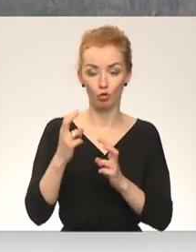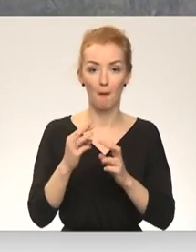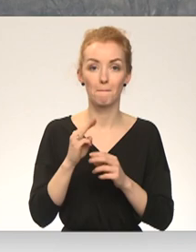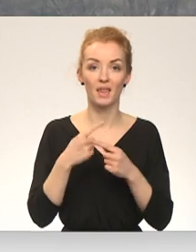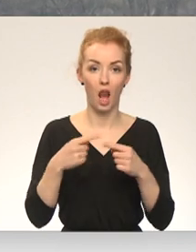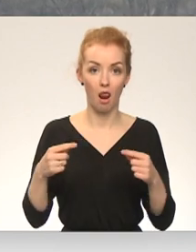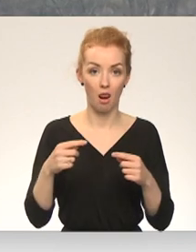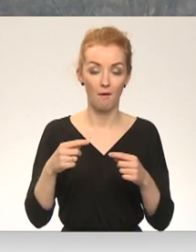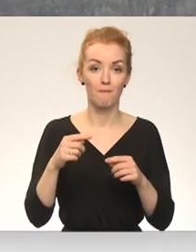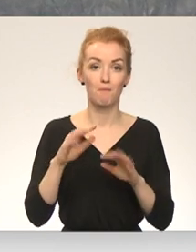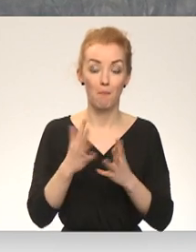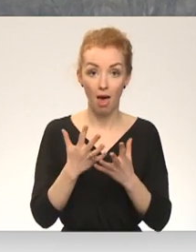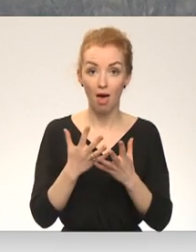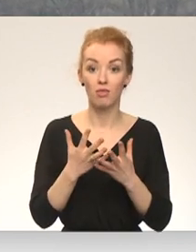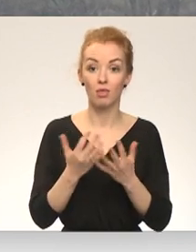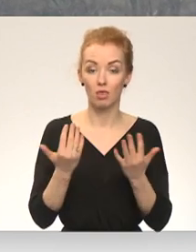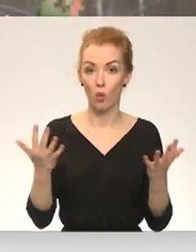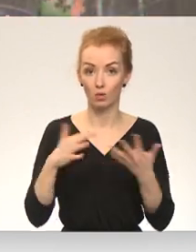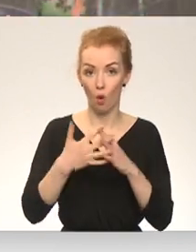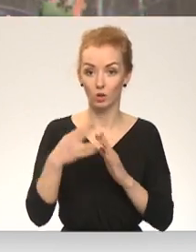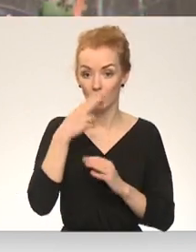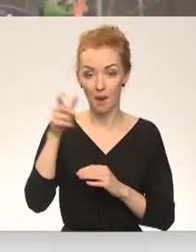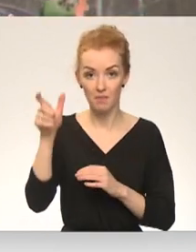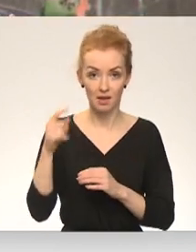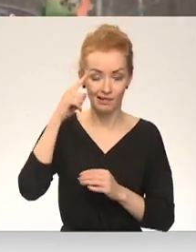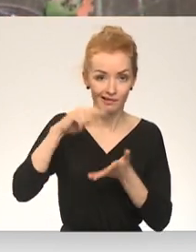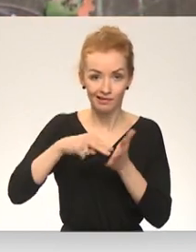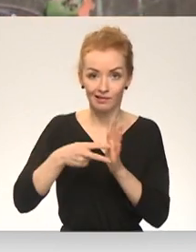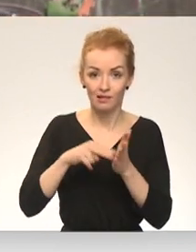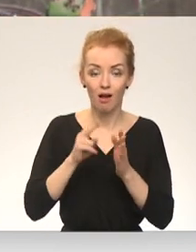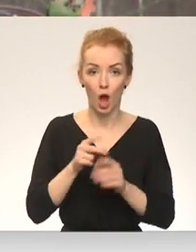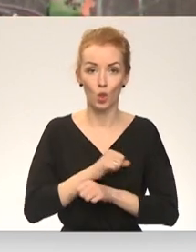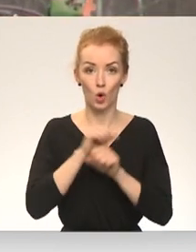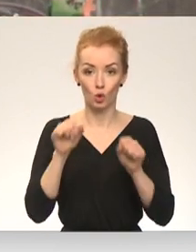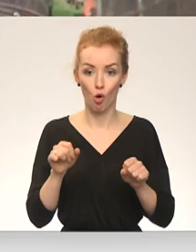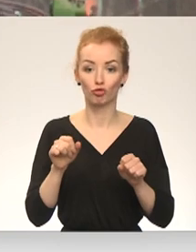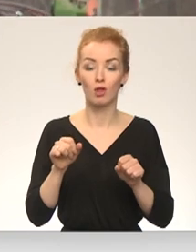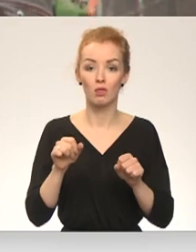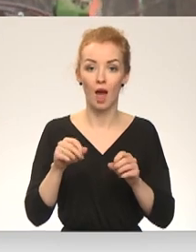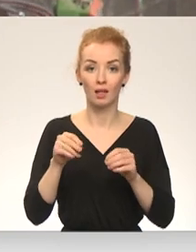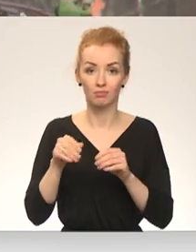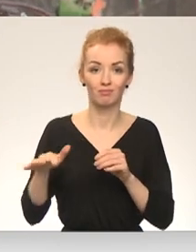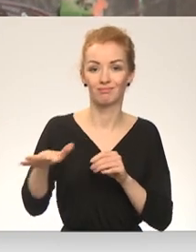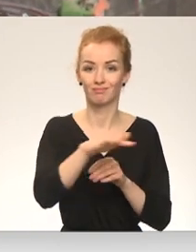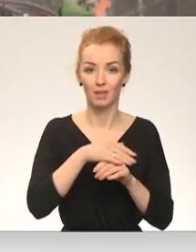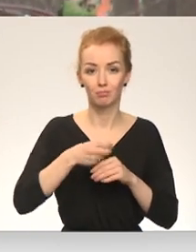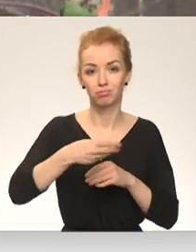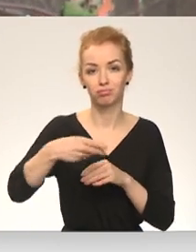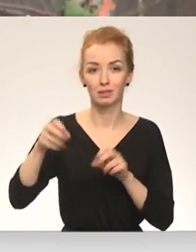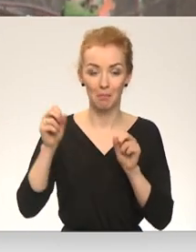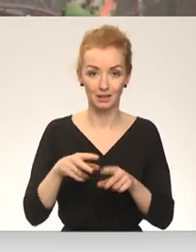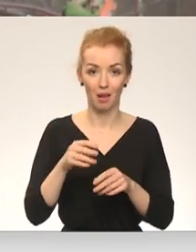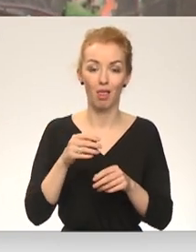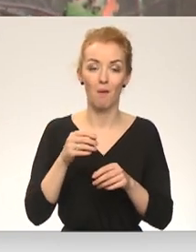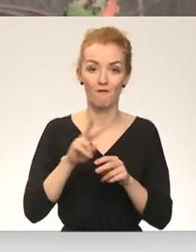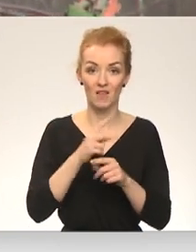minerālmēsliem. Kamēr daudz lauksaimnieku šobrīd lauz galvas par to, kā nodrošināt tīrumiem nepieciešamās barības vielas, Zemkopijas